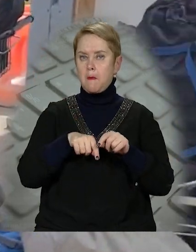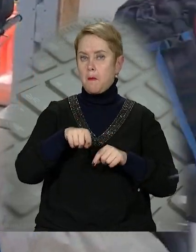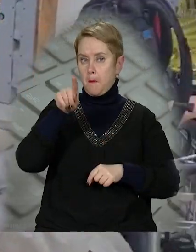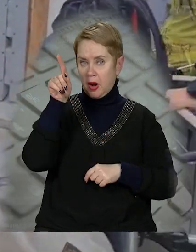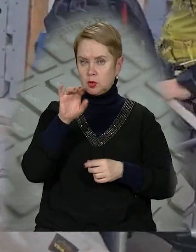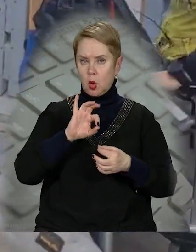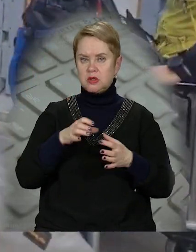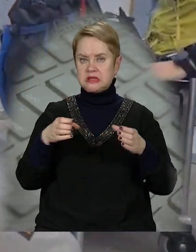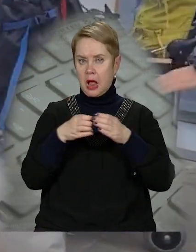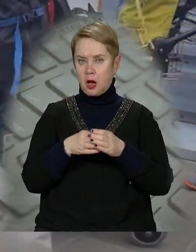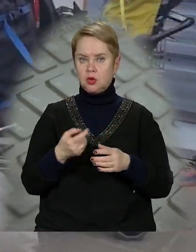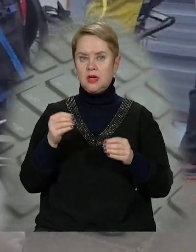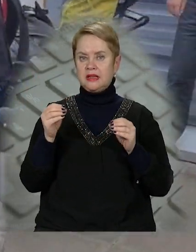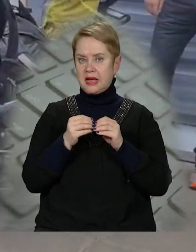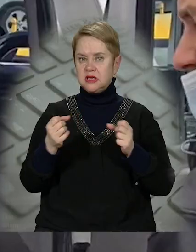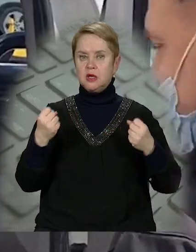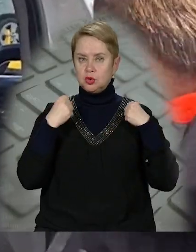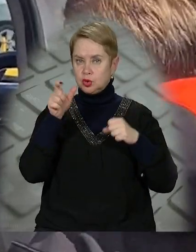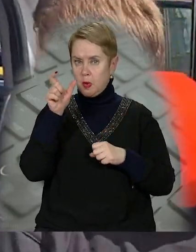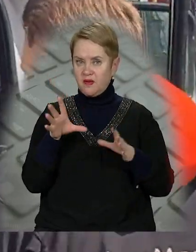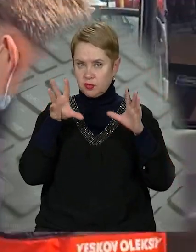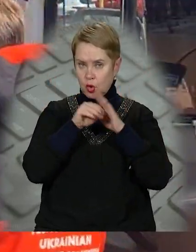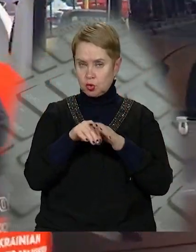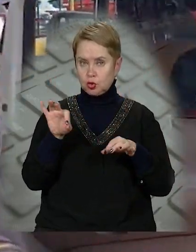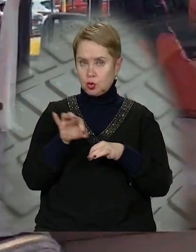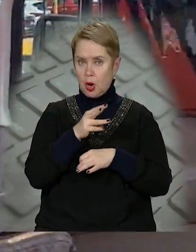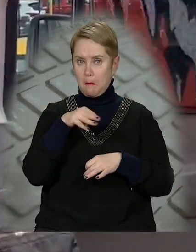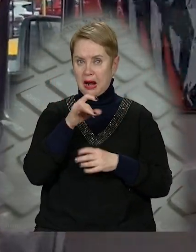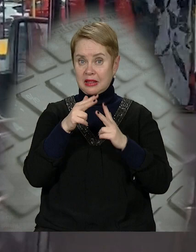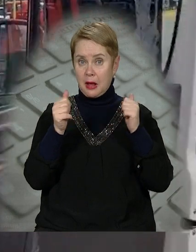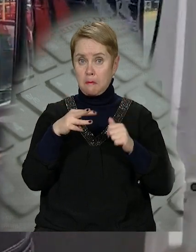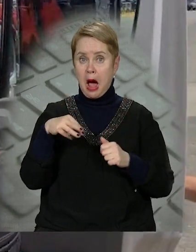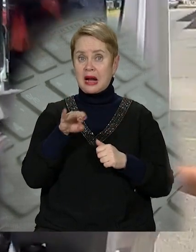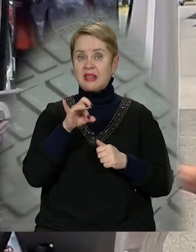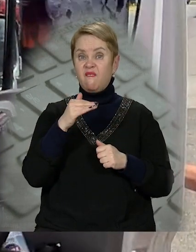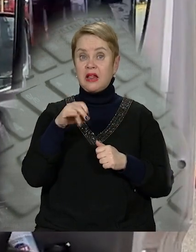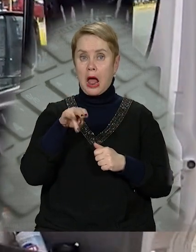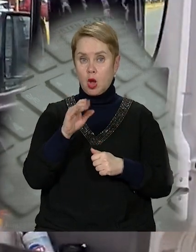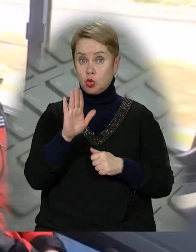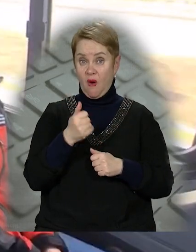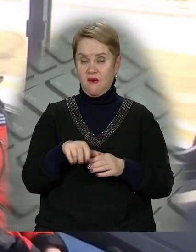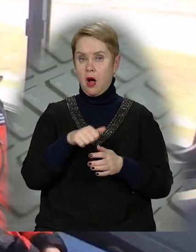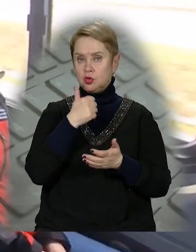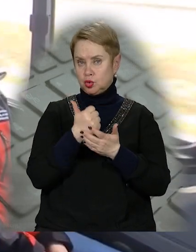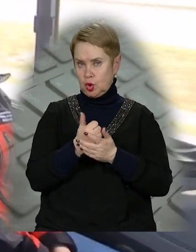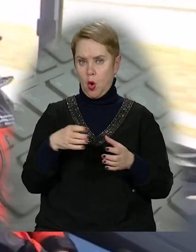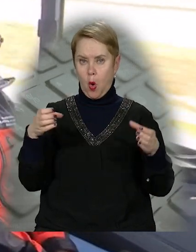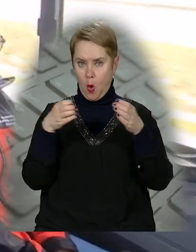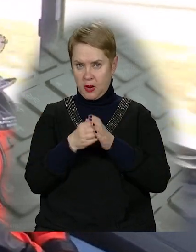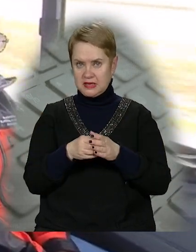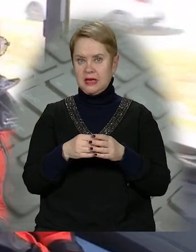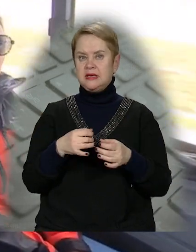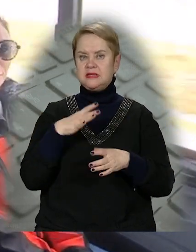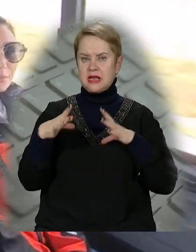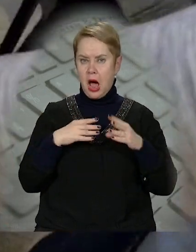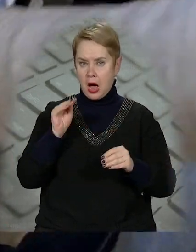метри. До складу команди увійшли 10 спортсменів, у тому числі дружина мера Дніпра Марина Філатова. У Чилі українці окомплектували